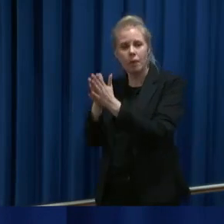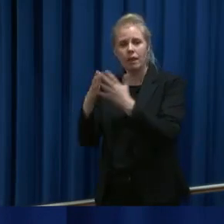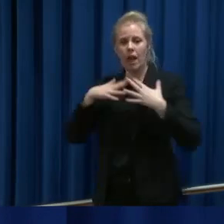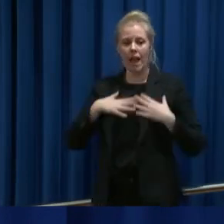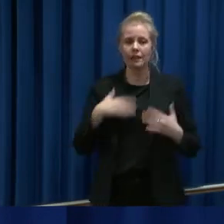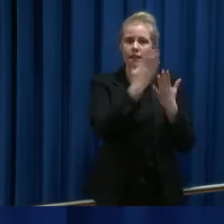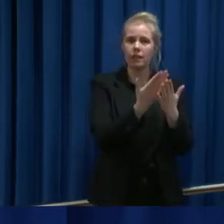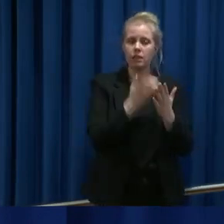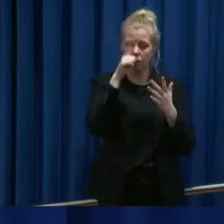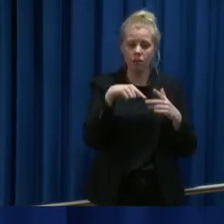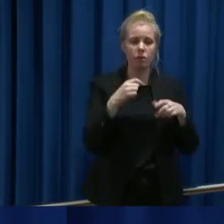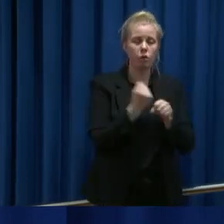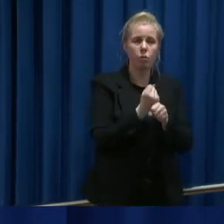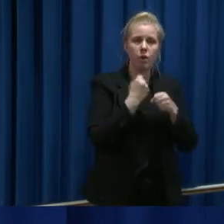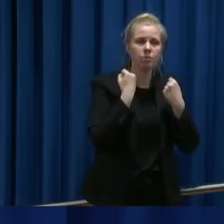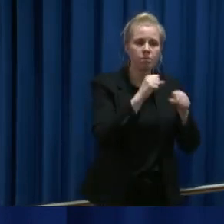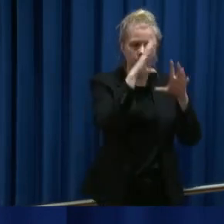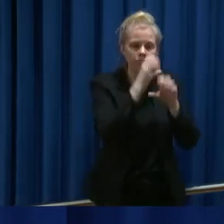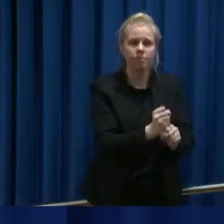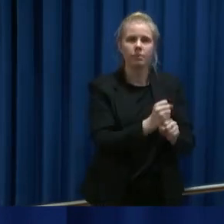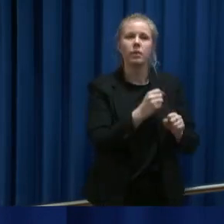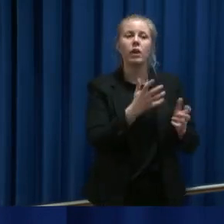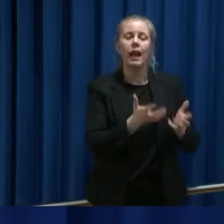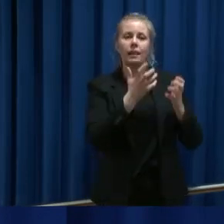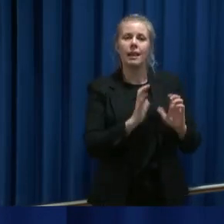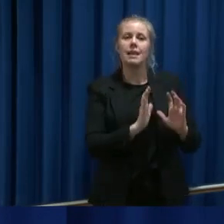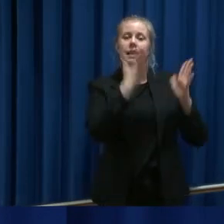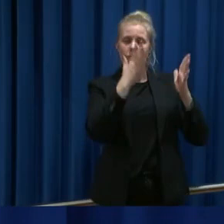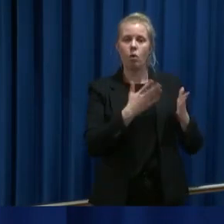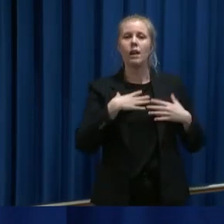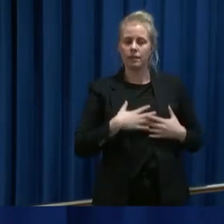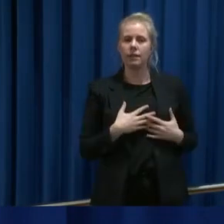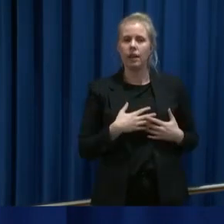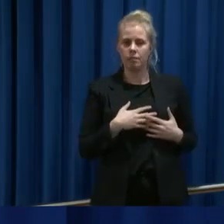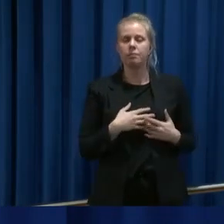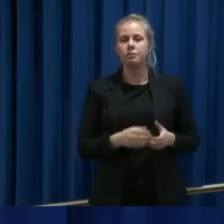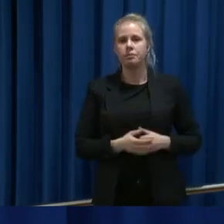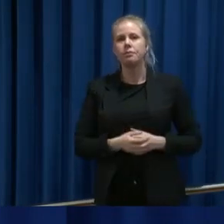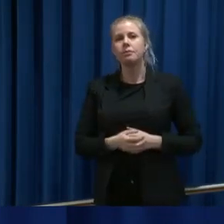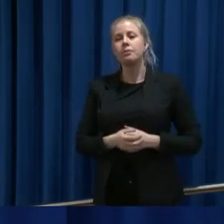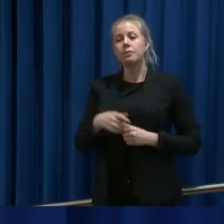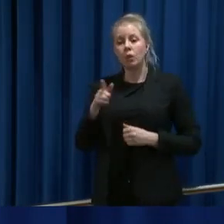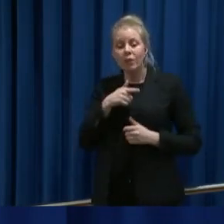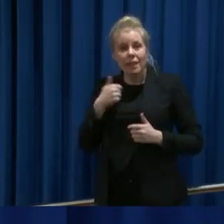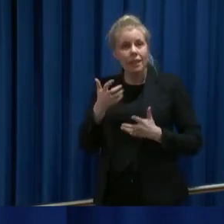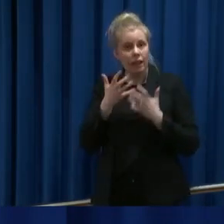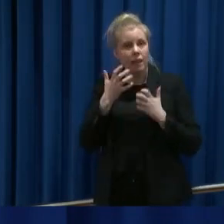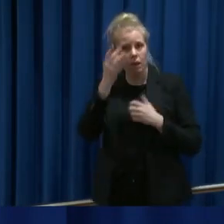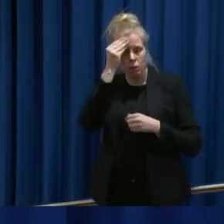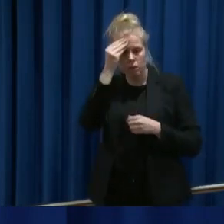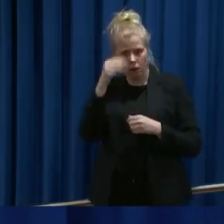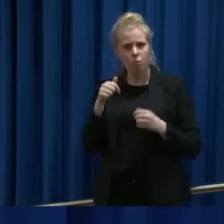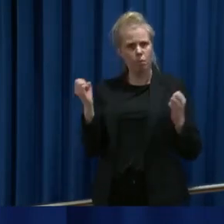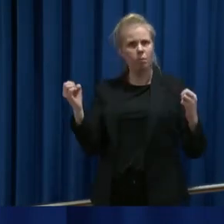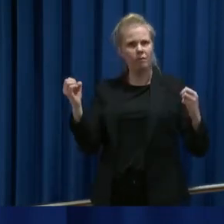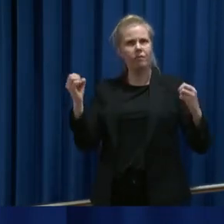kan jobbe fullt med ivaret av liv og helse for sin befolkning. Vi trenger også mer kunnskap om viruset vi